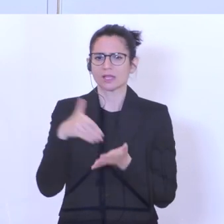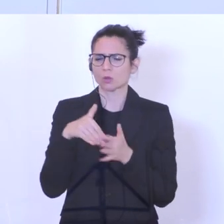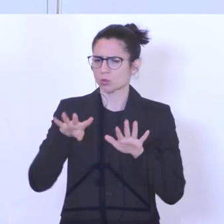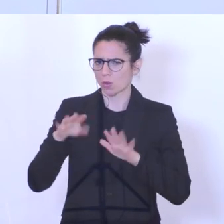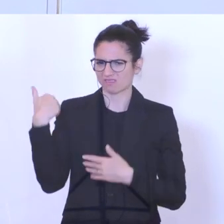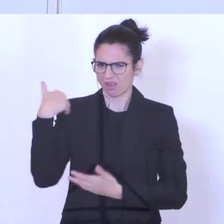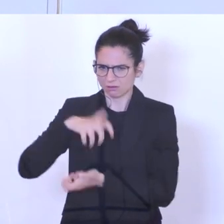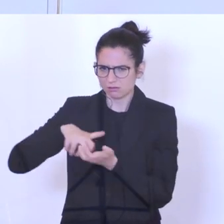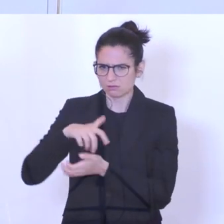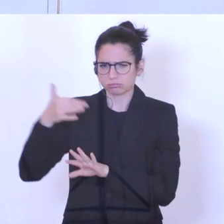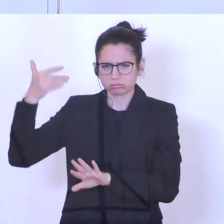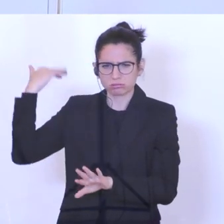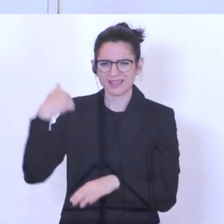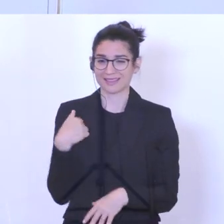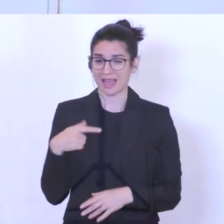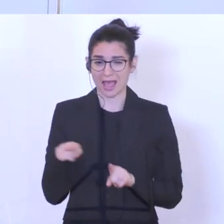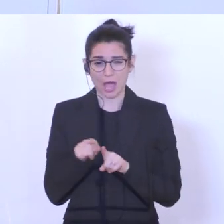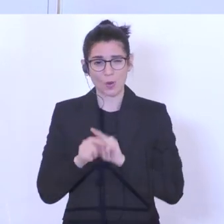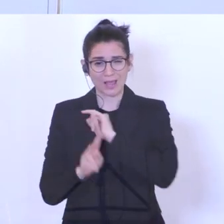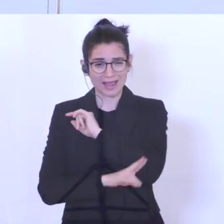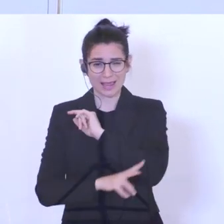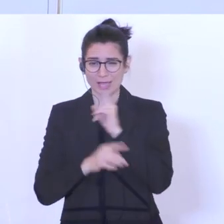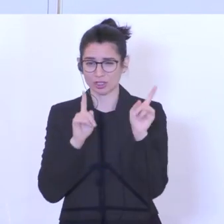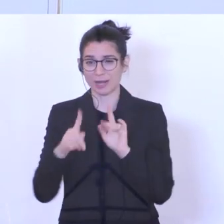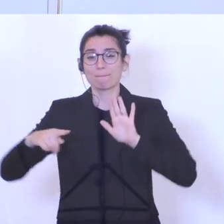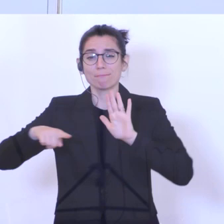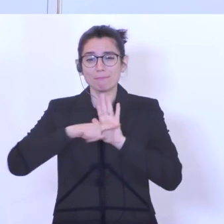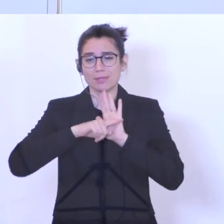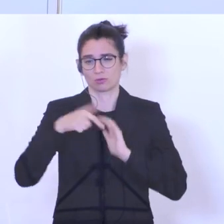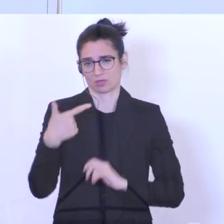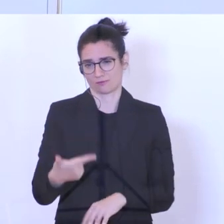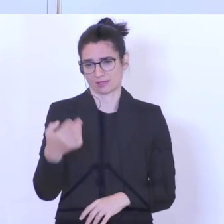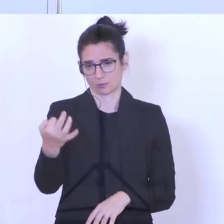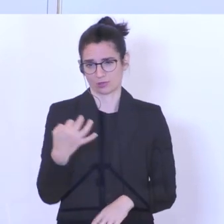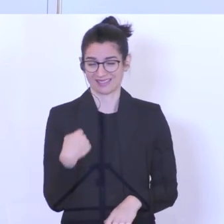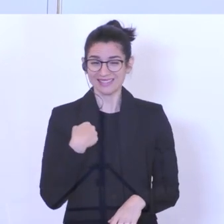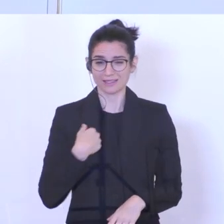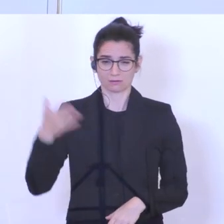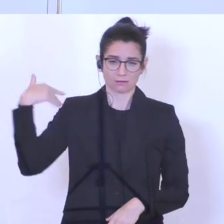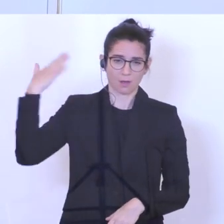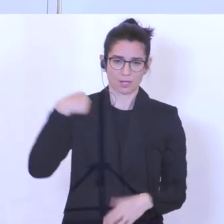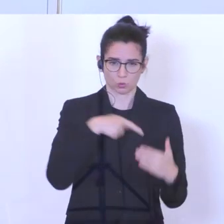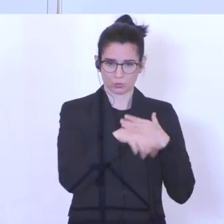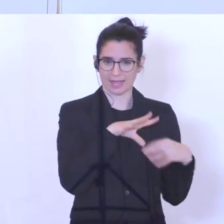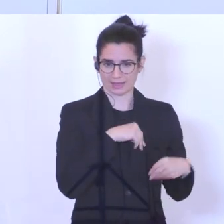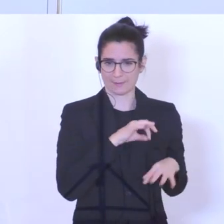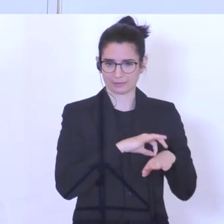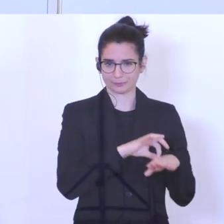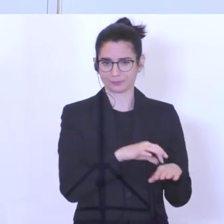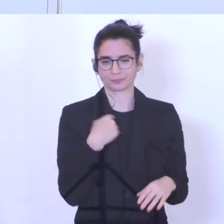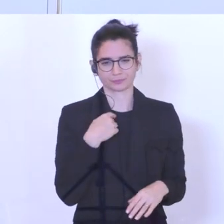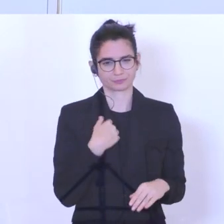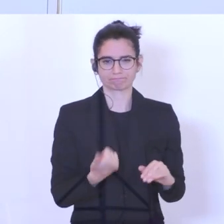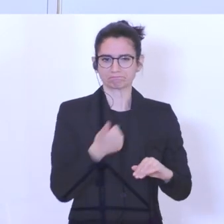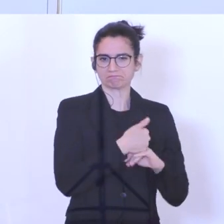Einbruch von 20 Prozent der Lehranfänger und ich war damals als Leiterin eines Unternehmens selbst mit dabei und habe damals